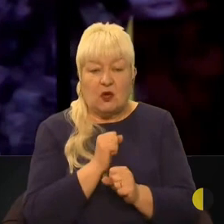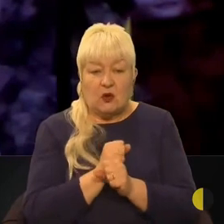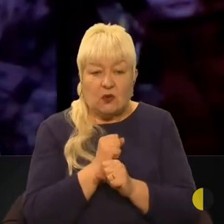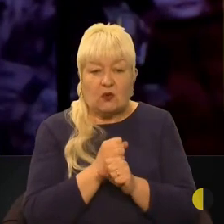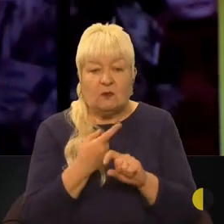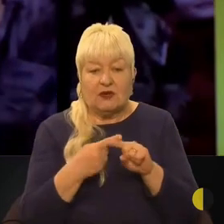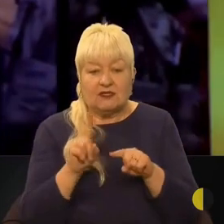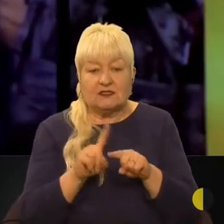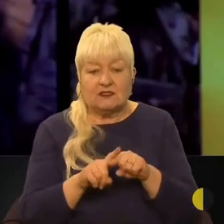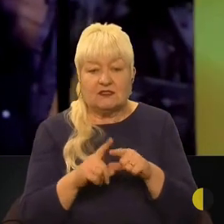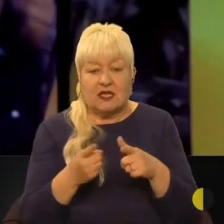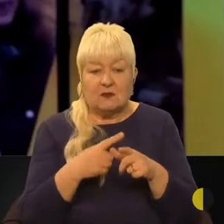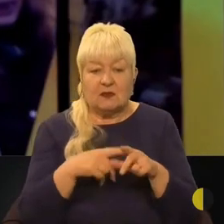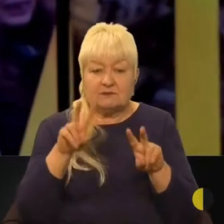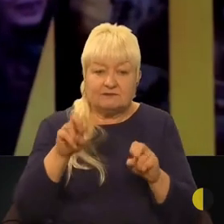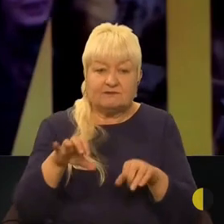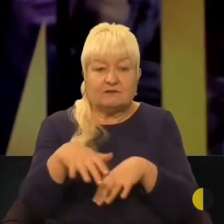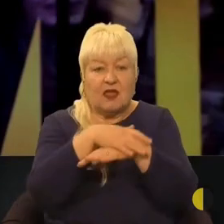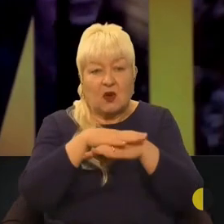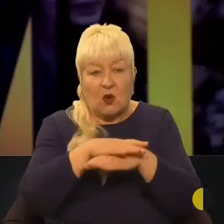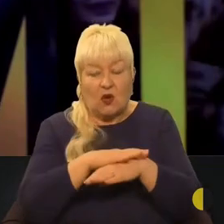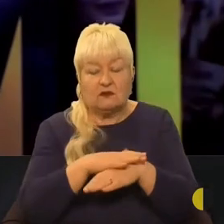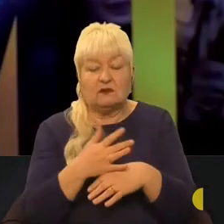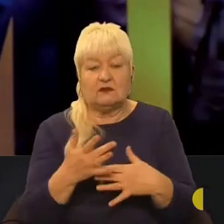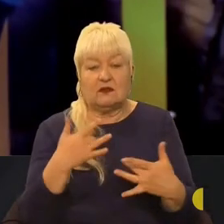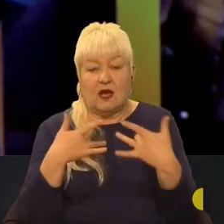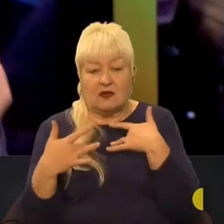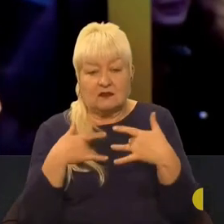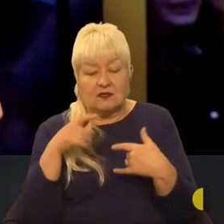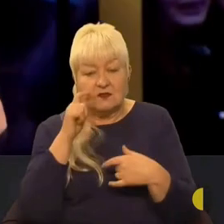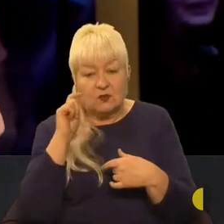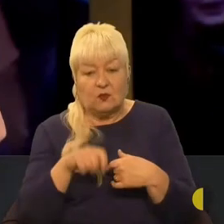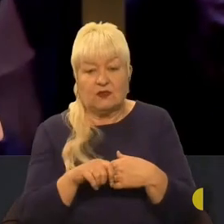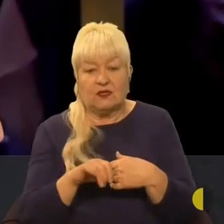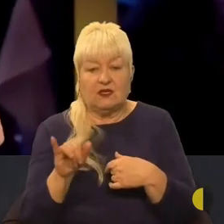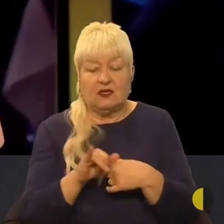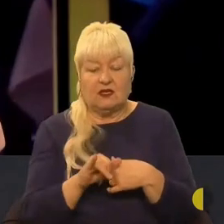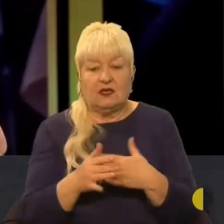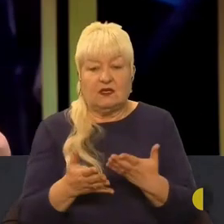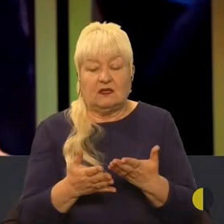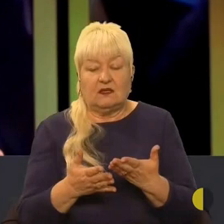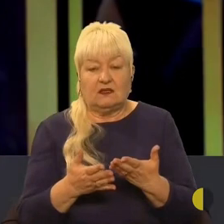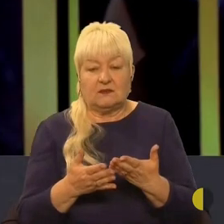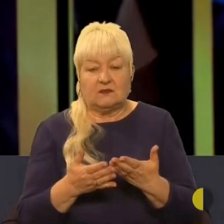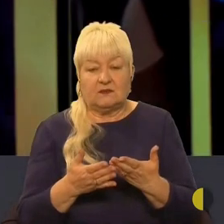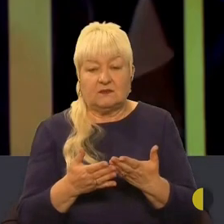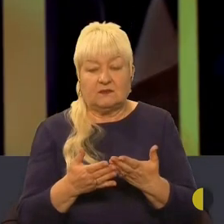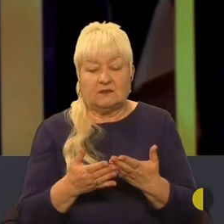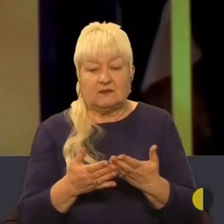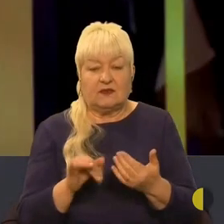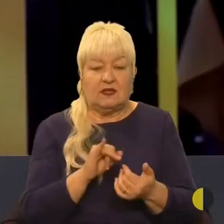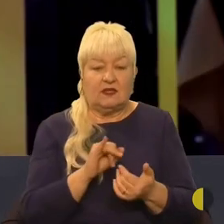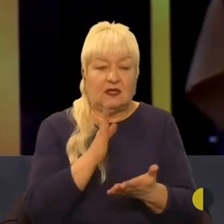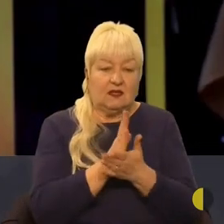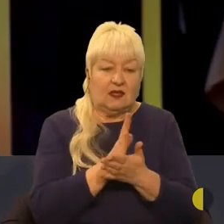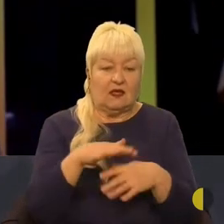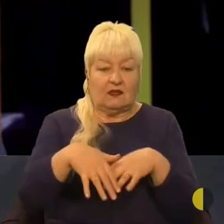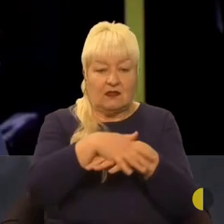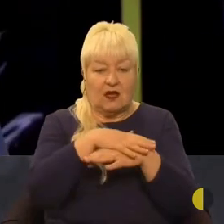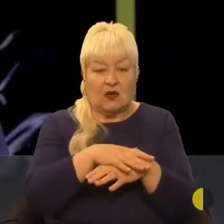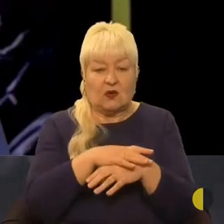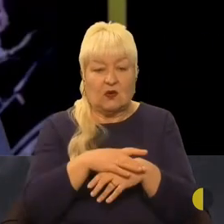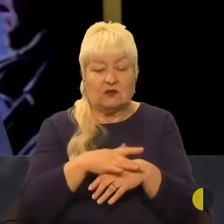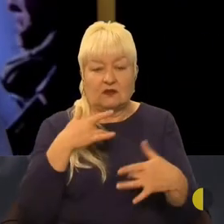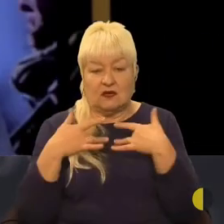цими званнями. Народний артист України і, скажімо, от ви народний артист України, і є народний артист